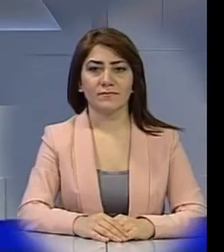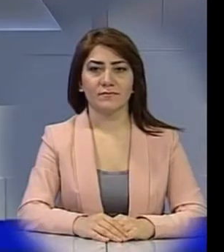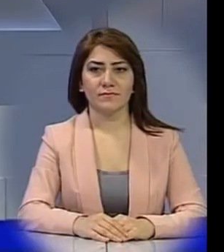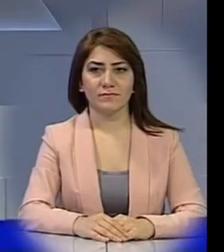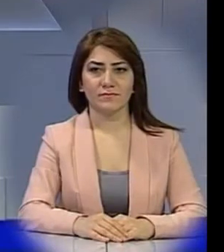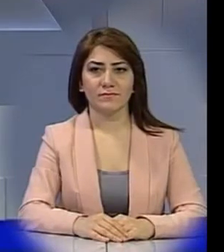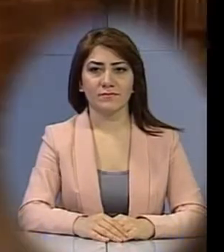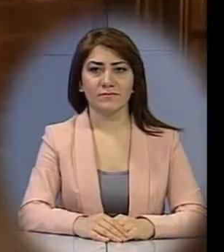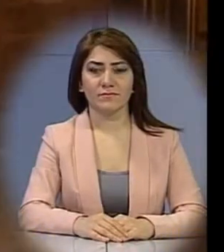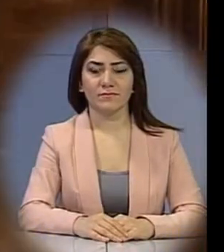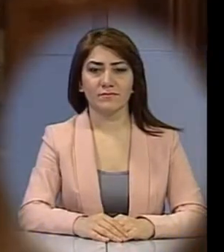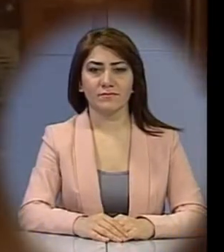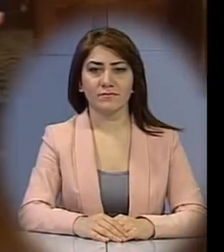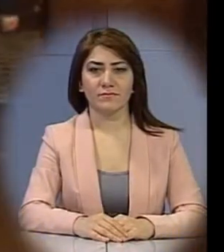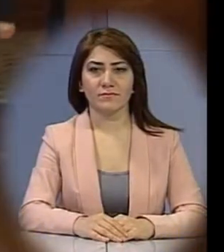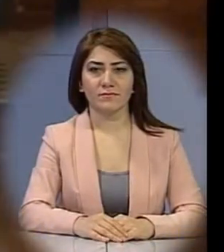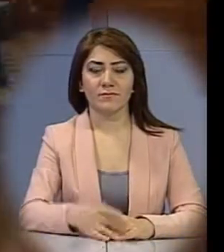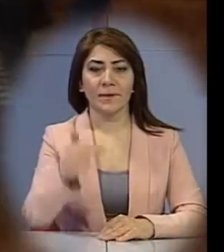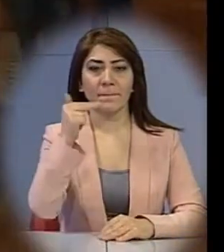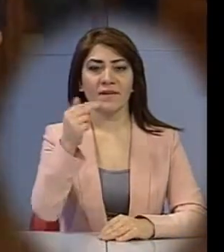դավիդ Սարգսյանը։